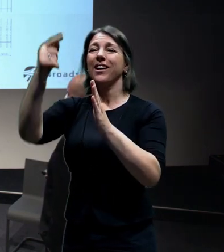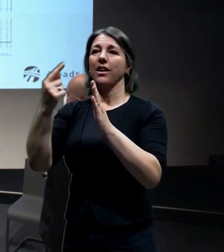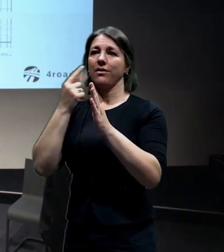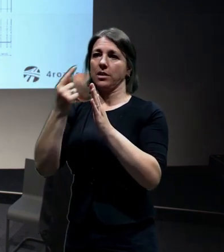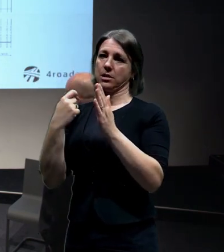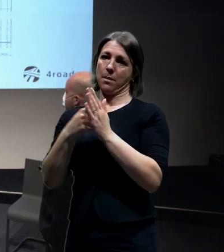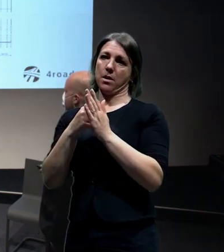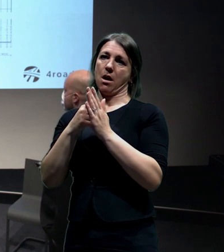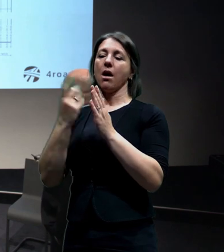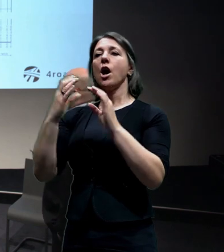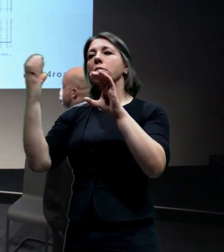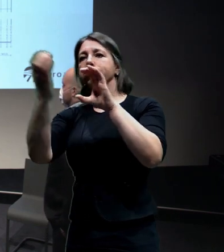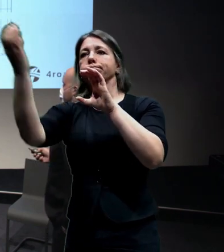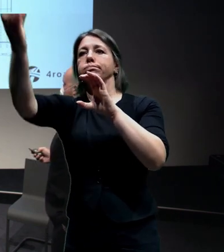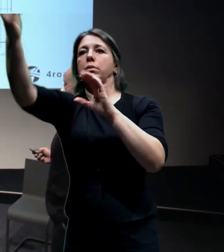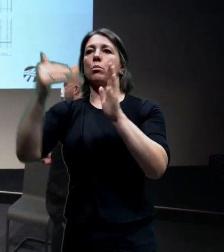čtyři tunelové roury.